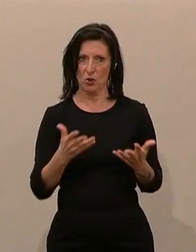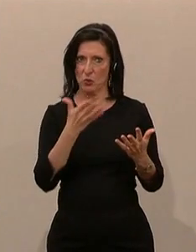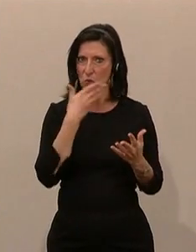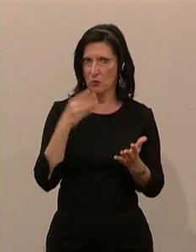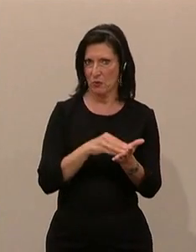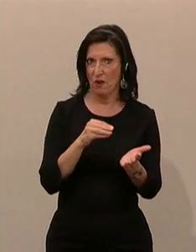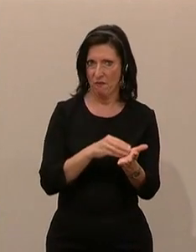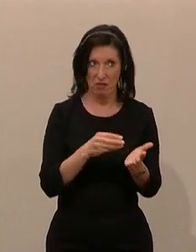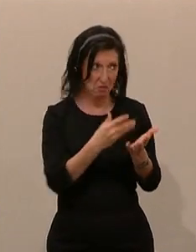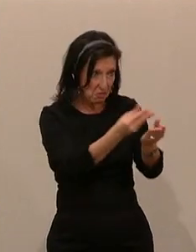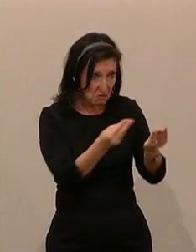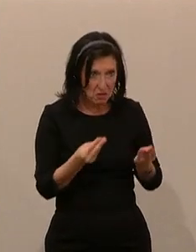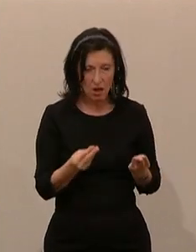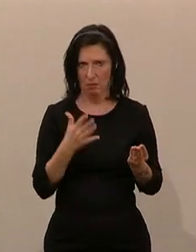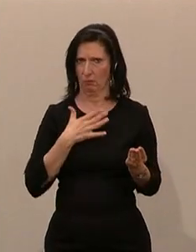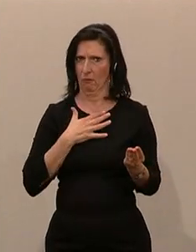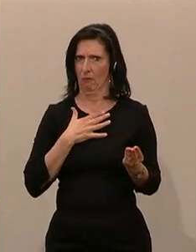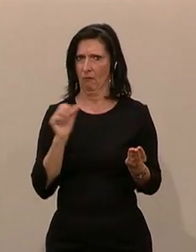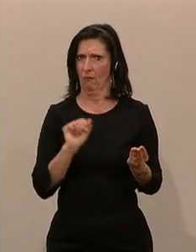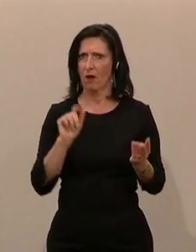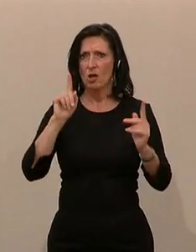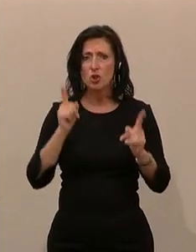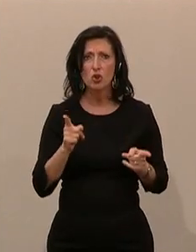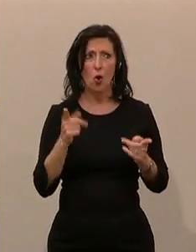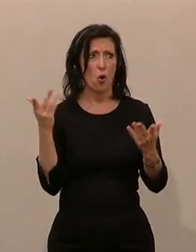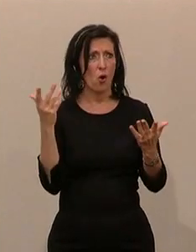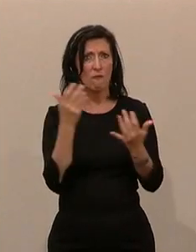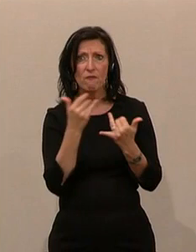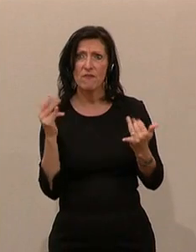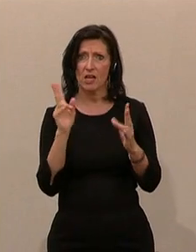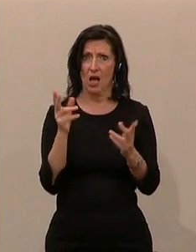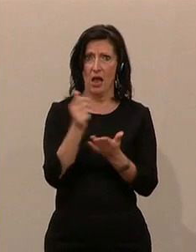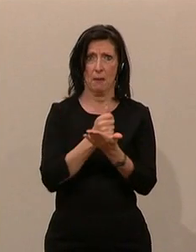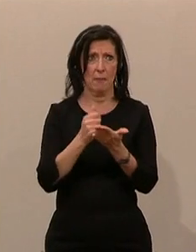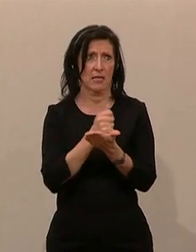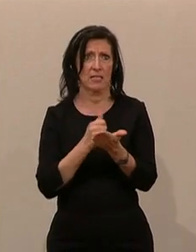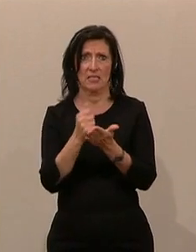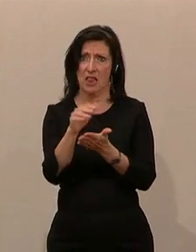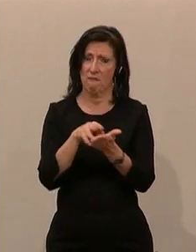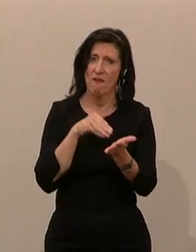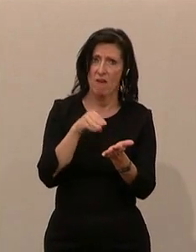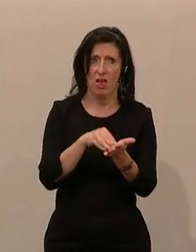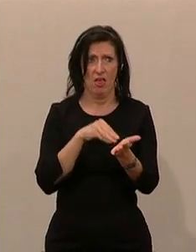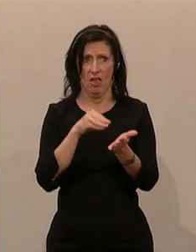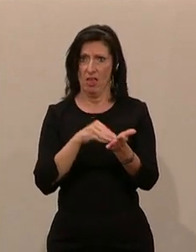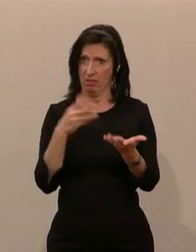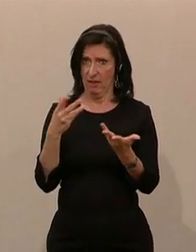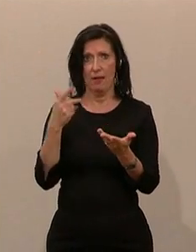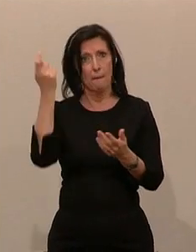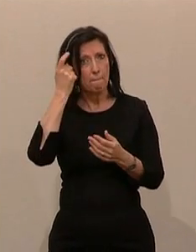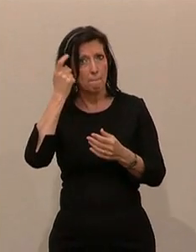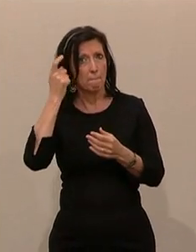Zumutung. Anstatt nämlich auf die medizinischen Einsatzmöglichkeiten von Cannabis einzugehen, kann man die